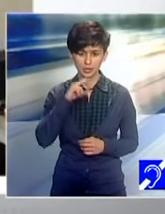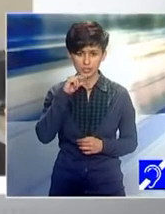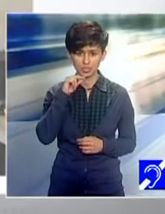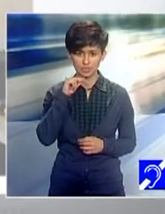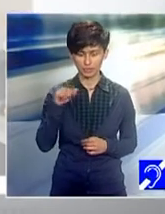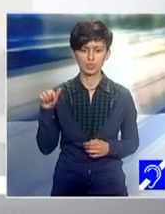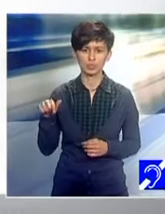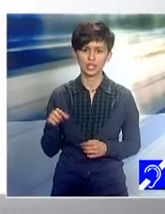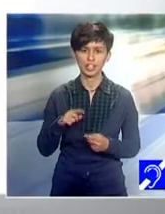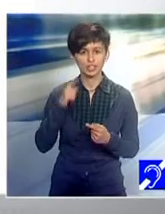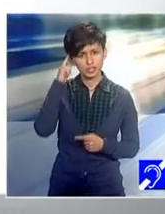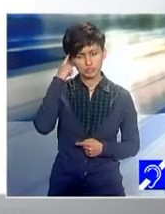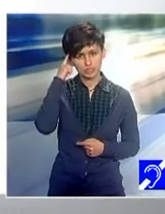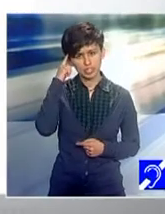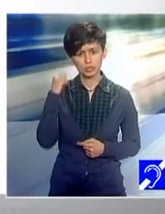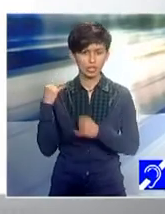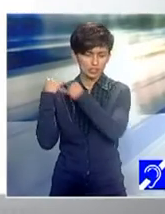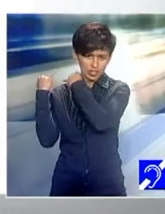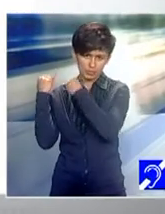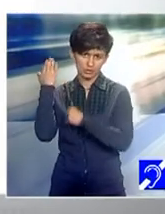cu ei și să-i cunoaștem trecutul.